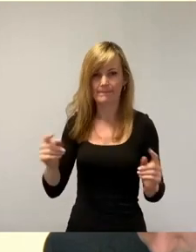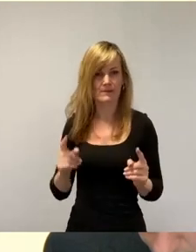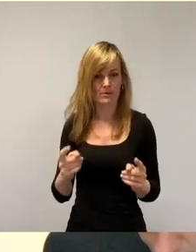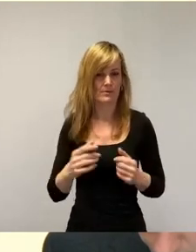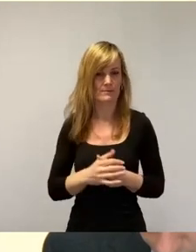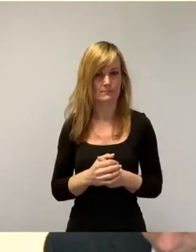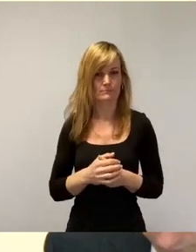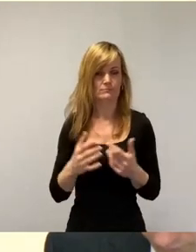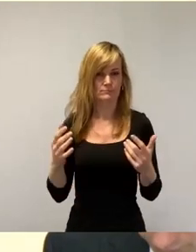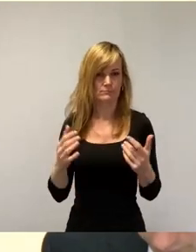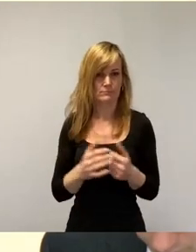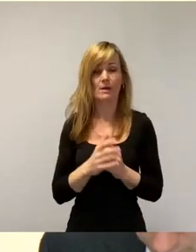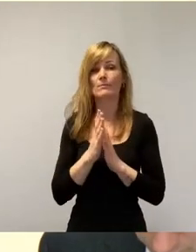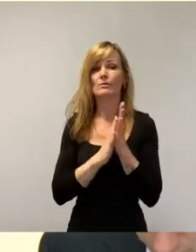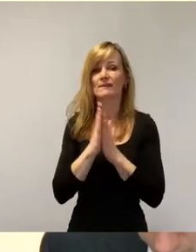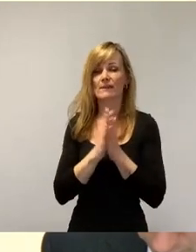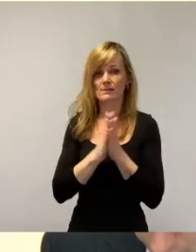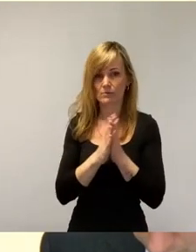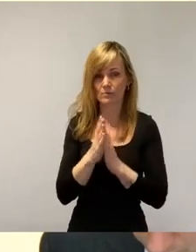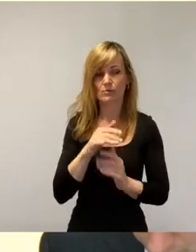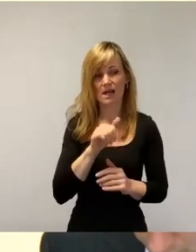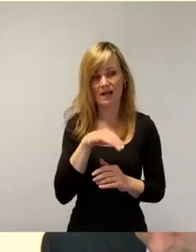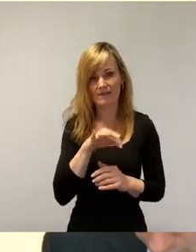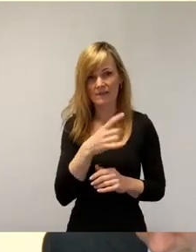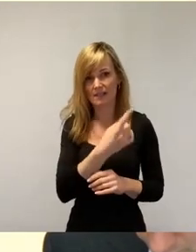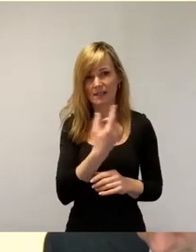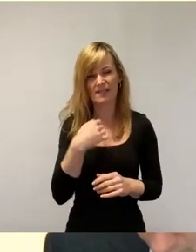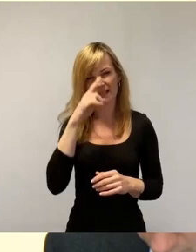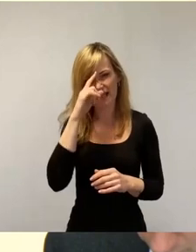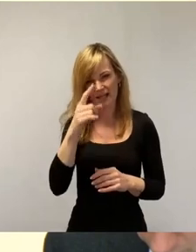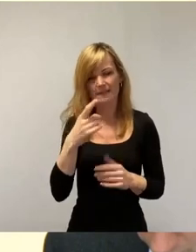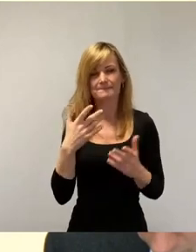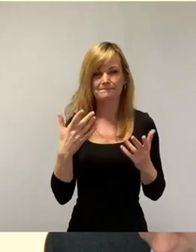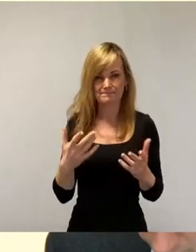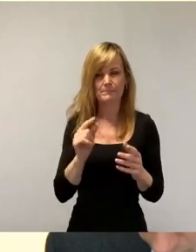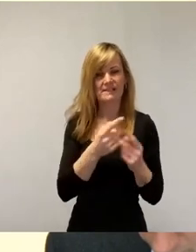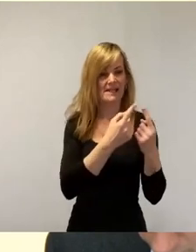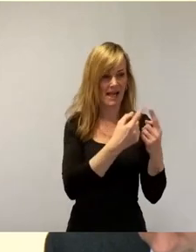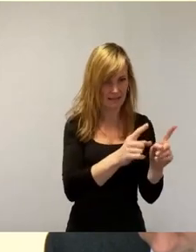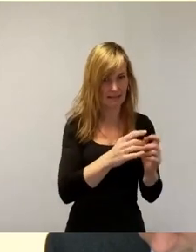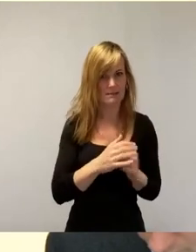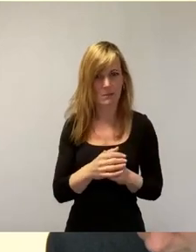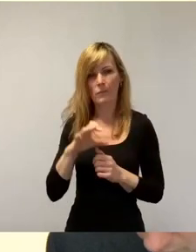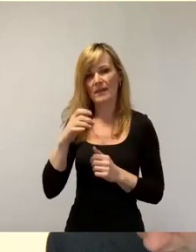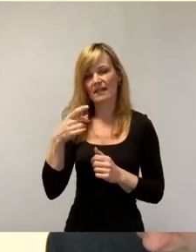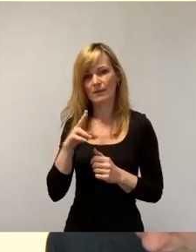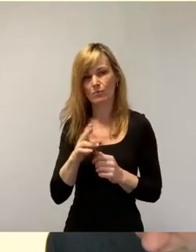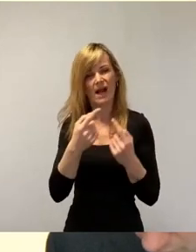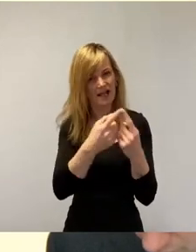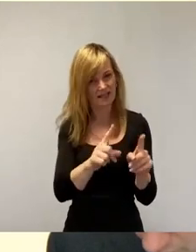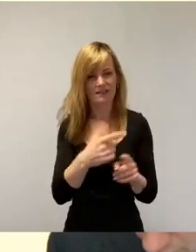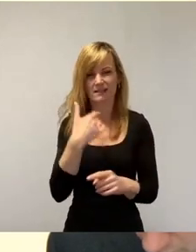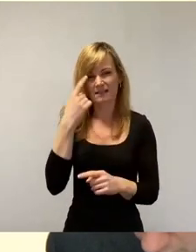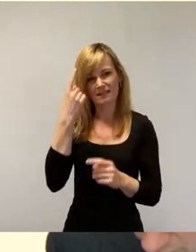Die Motivation der AfD ist, denke ich, eine dezidiert andere und auch die der CDU als andere Kolleginnen und